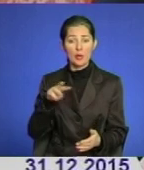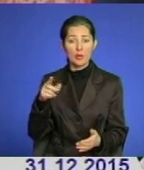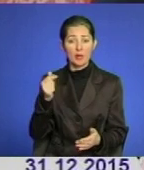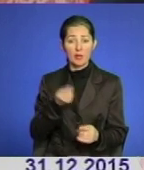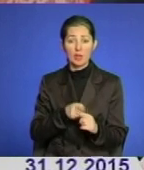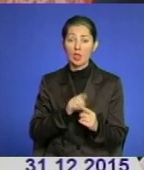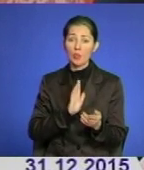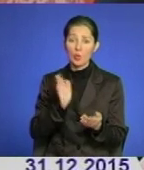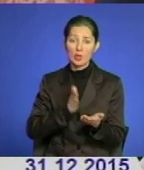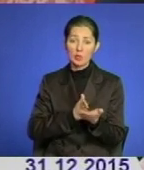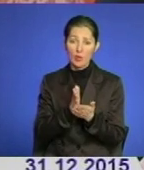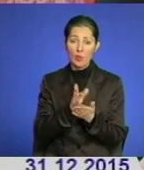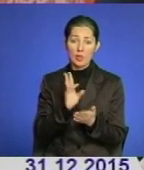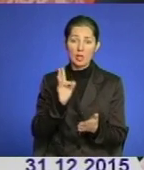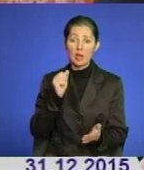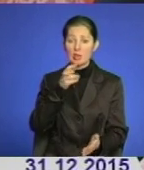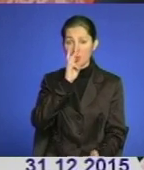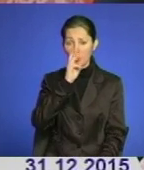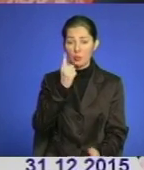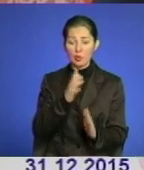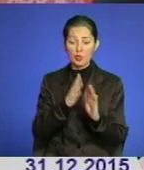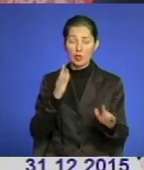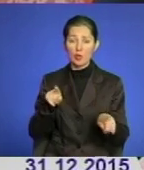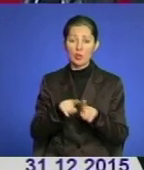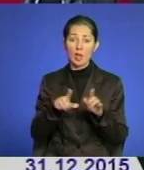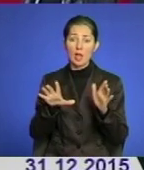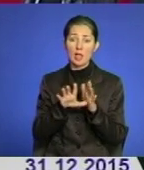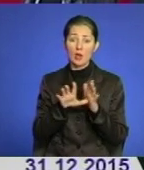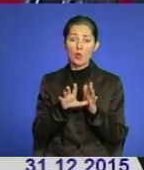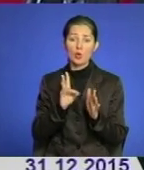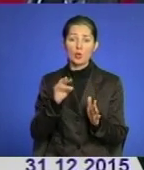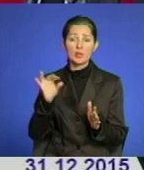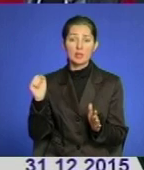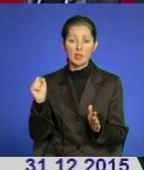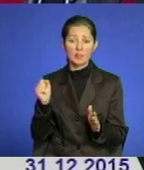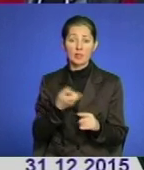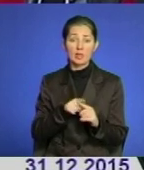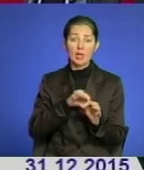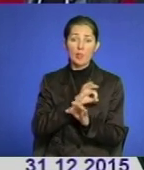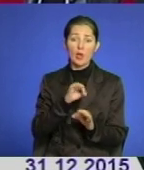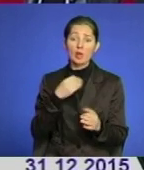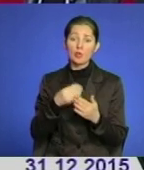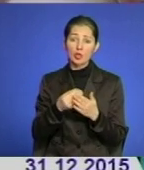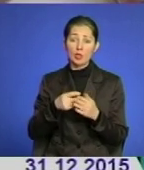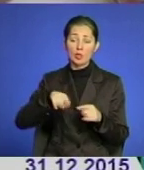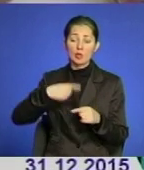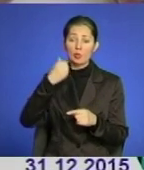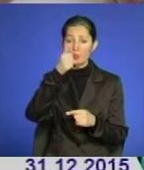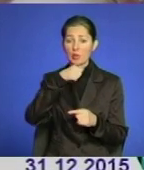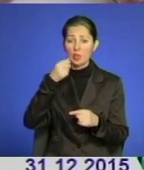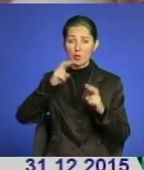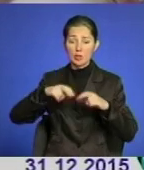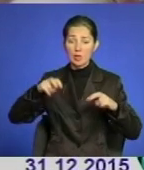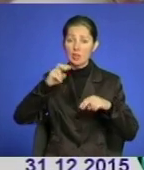на заробітну плату в першу чергу і на енергодосіді. Даний проєкт бюджету на наступний рік розглядатиметься на сесії